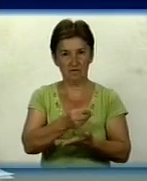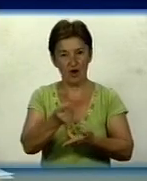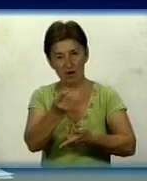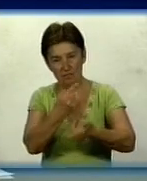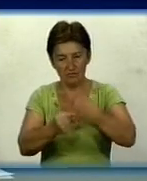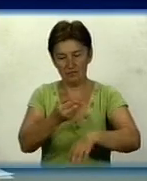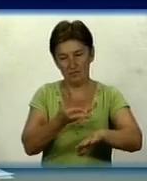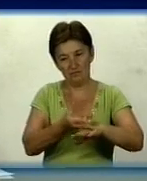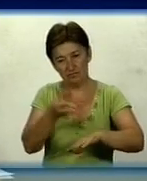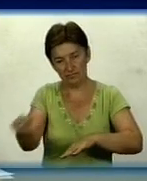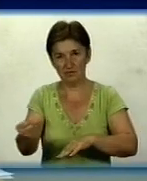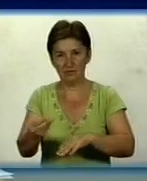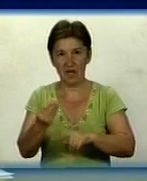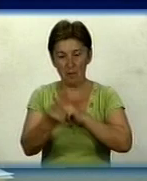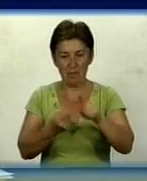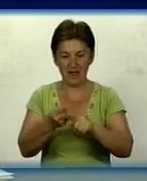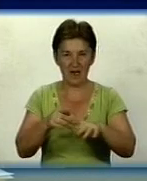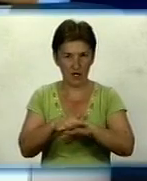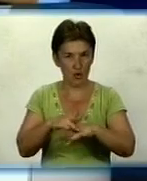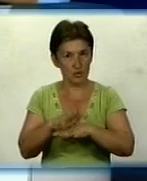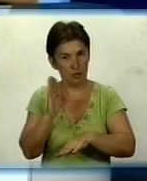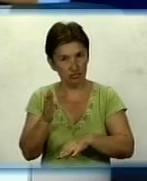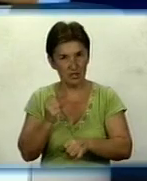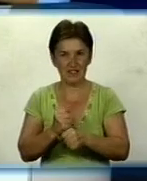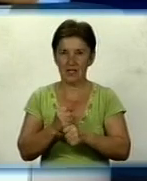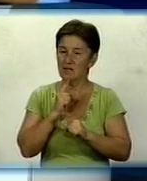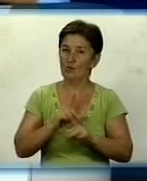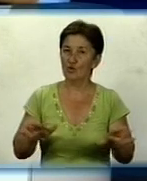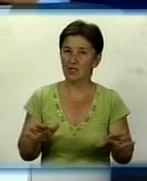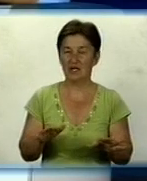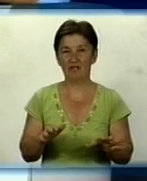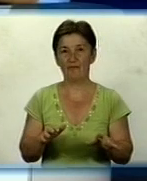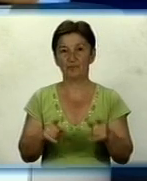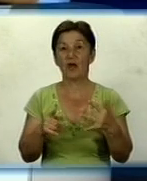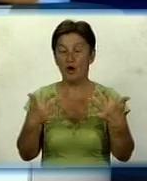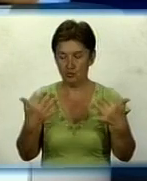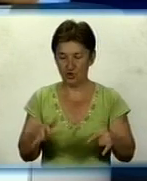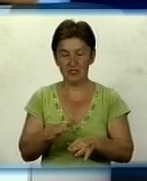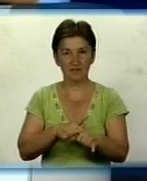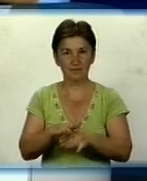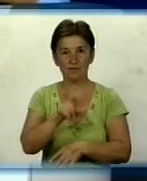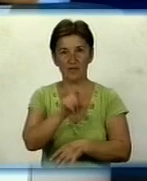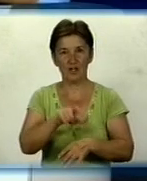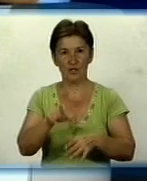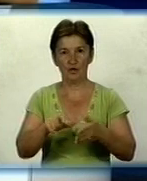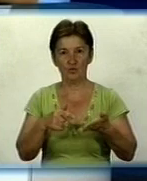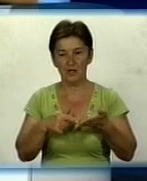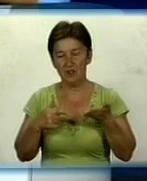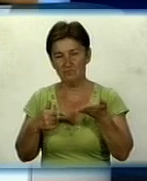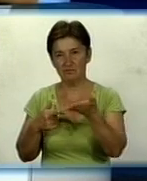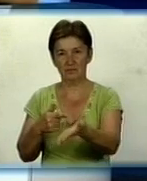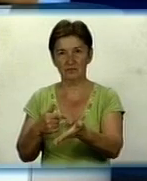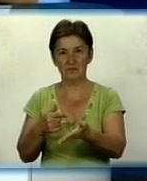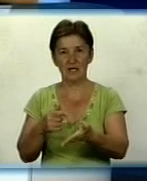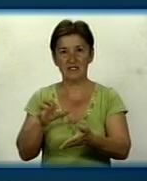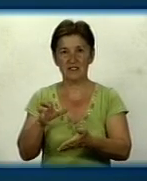кошти чи, можливо, перенесені перерахунок? Буде здійснено? Значить, перерахунок вже здійснений, людям виставлено оплату вже з урахуванням їх